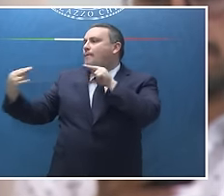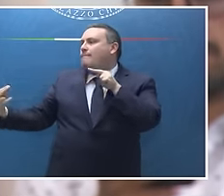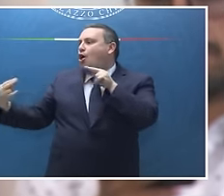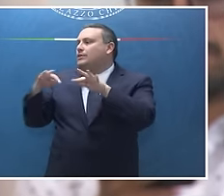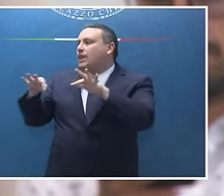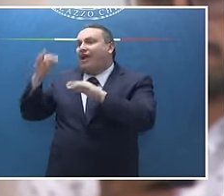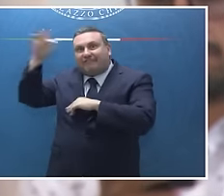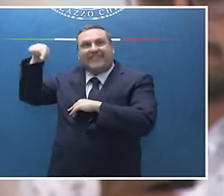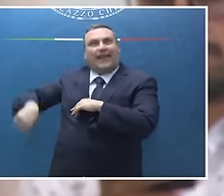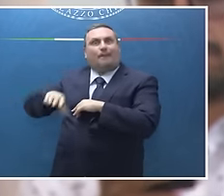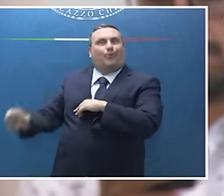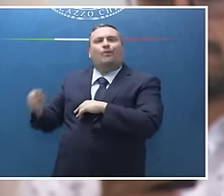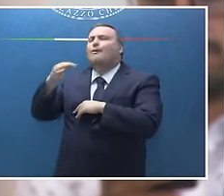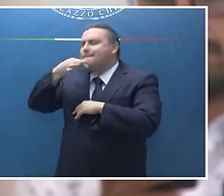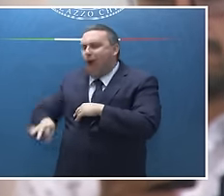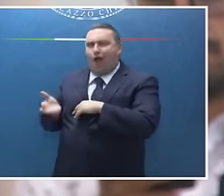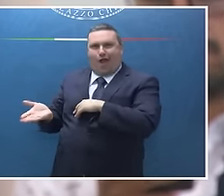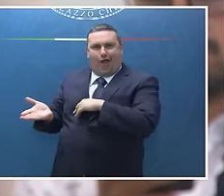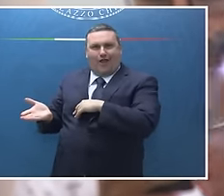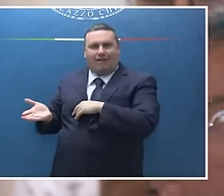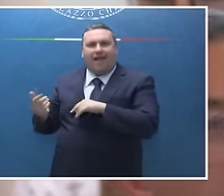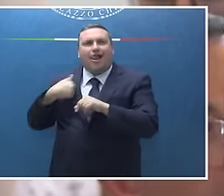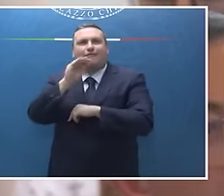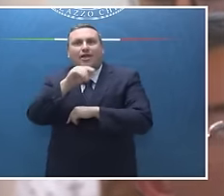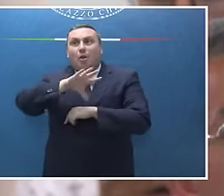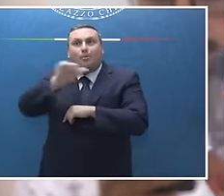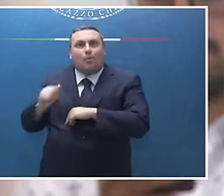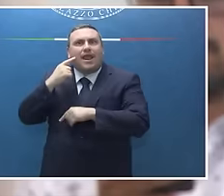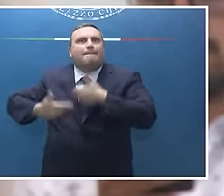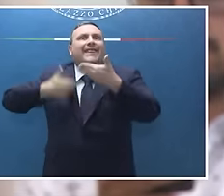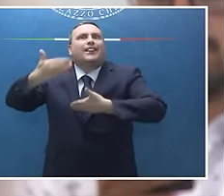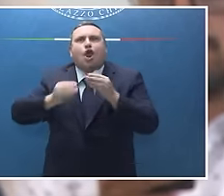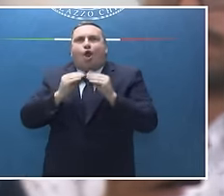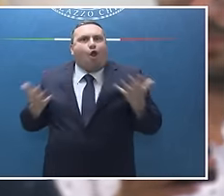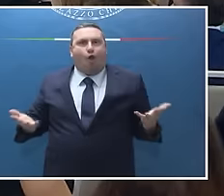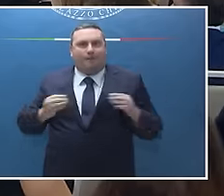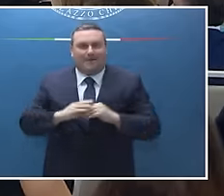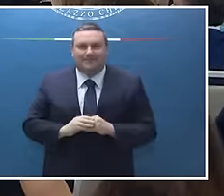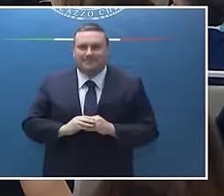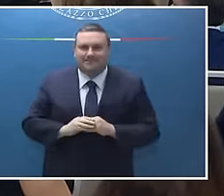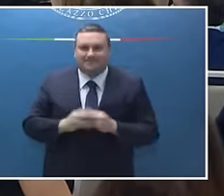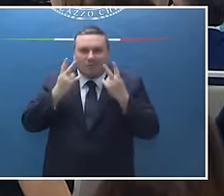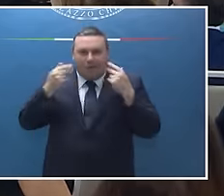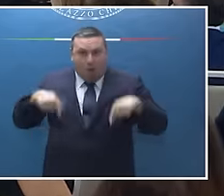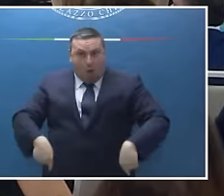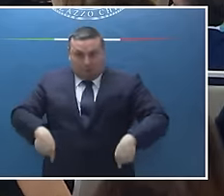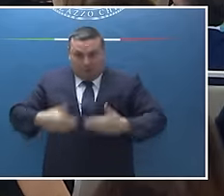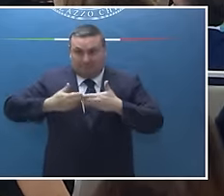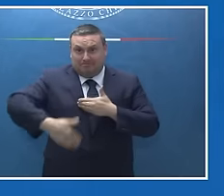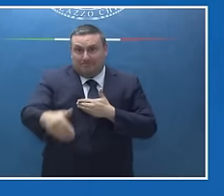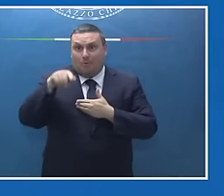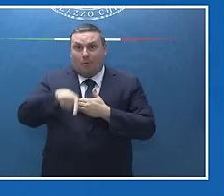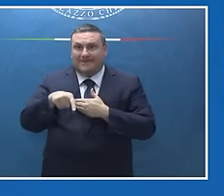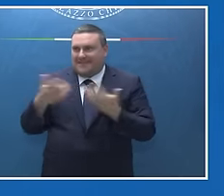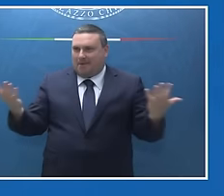Da oggi in poi come può essere rafforzata ulteriormente questa vocazione? Grazie. Guardi, da oggi in poi intanto questa vocazione